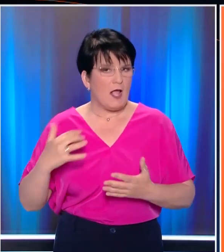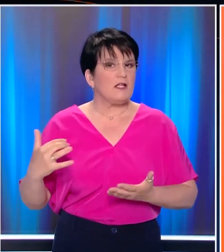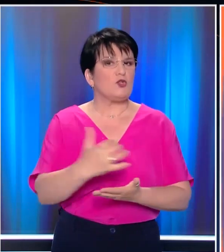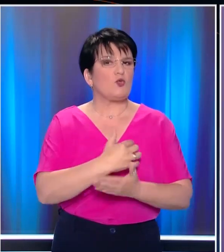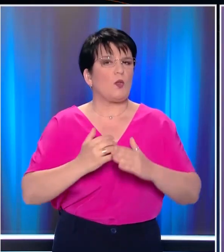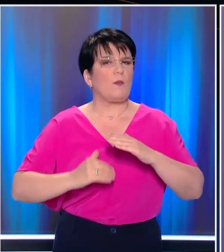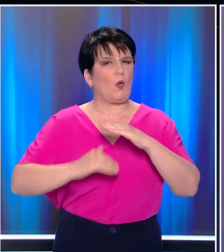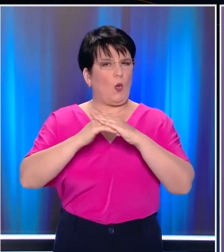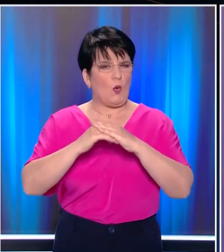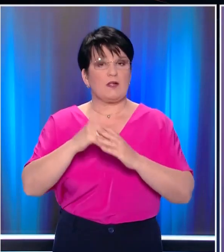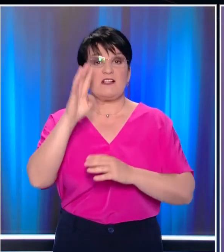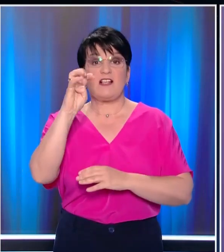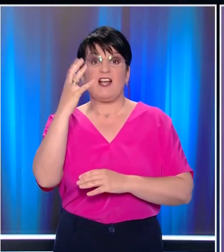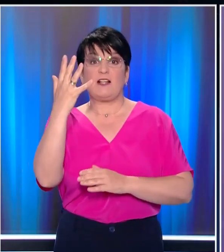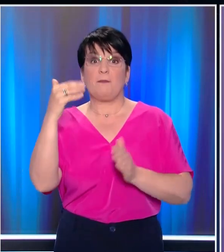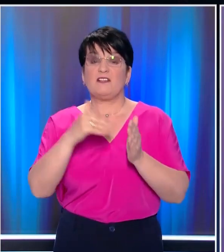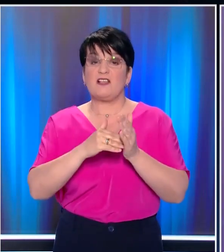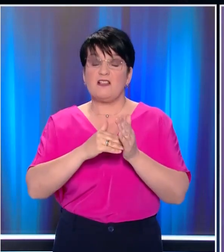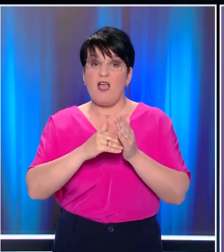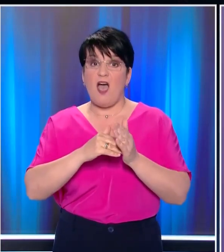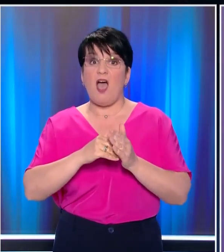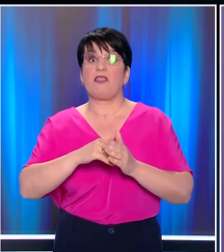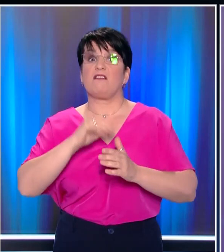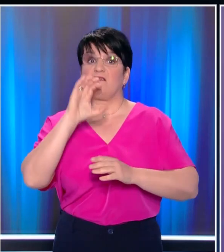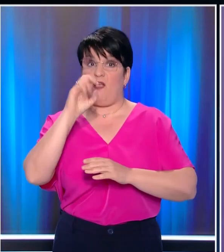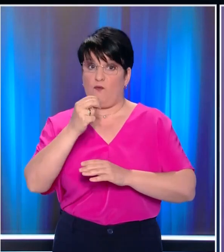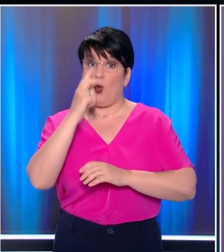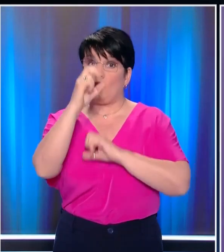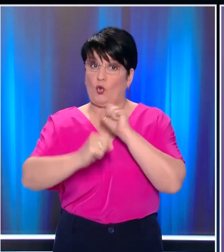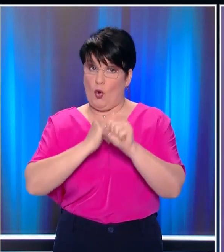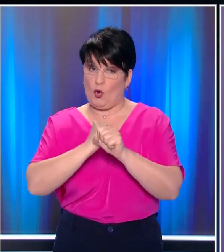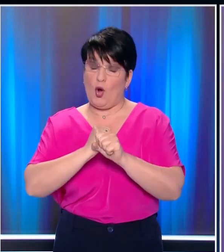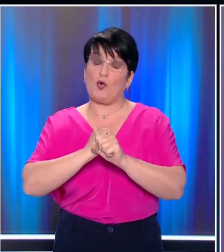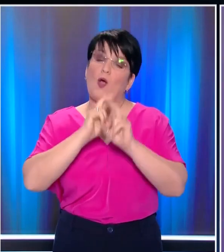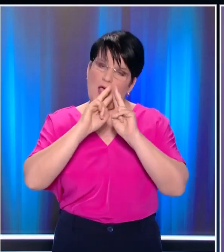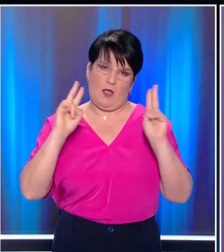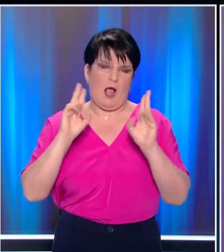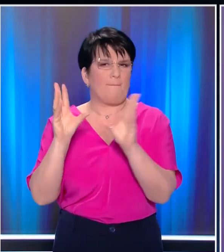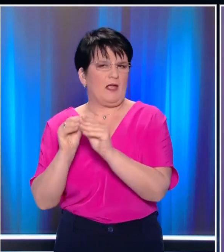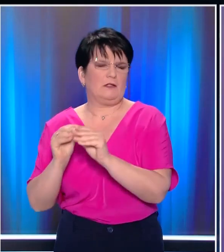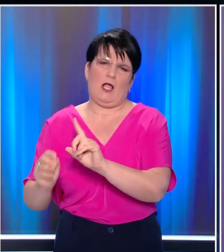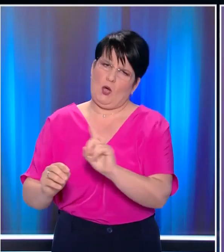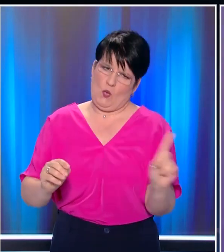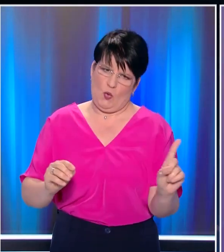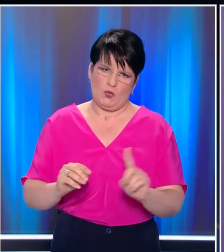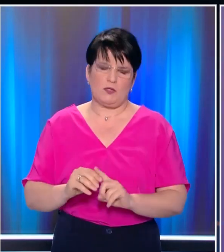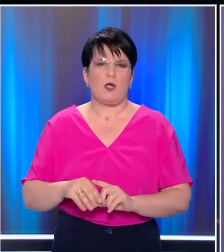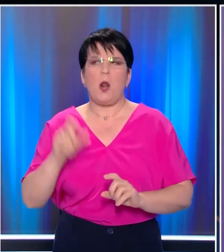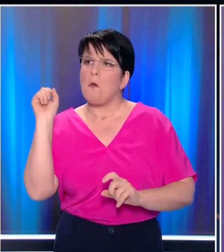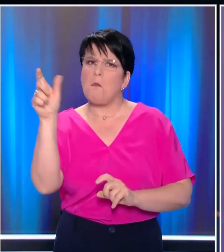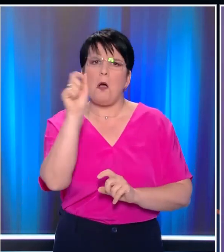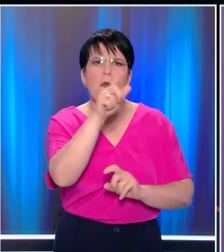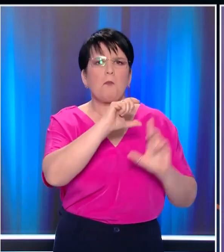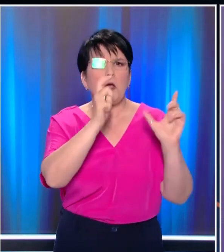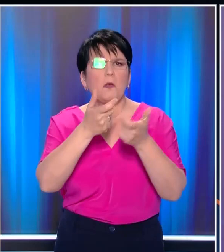όριο ανέρχεται στα 45.000 ευρώ καθαρά το χρόνο και όχι μεικτά Την ίδια ώρα συνεχίζουν να καίνουν οι λογαριασμοί που φτάνουν στα